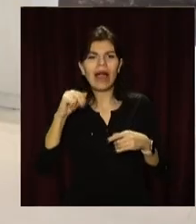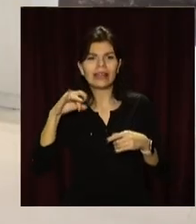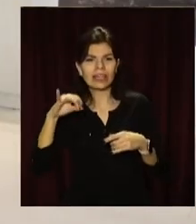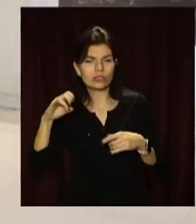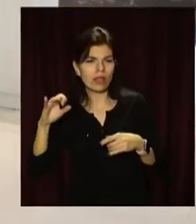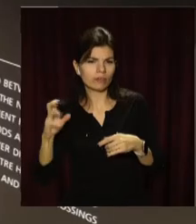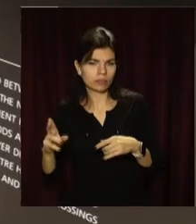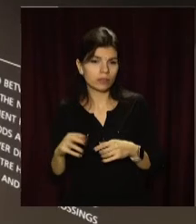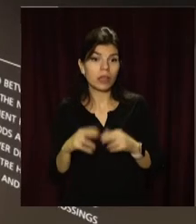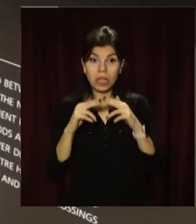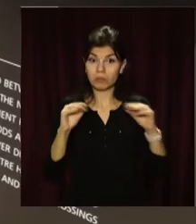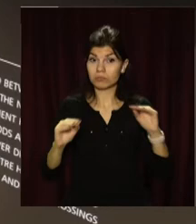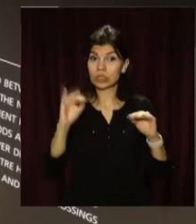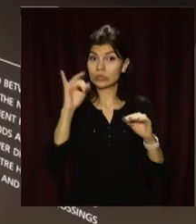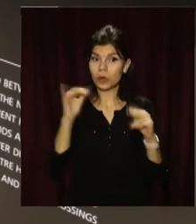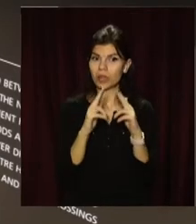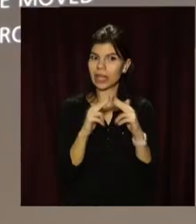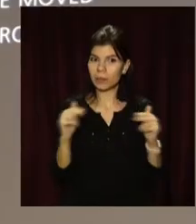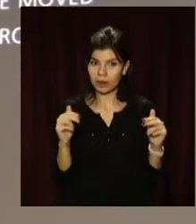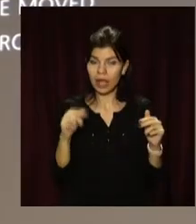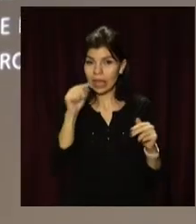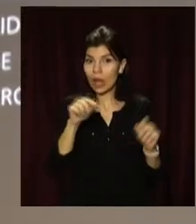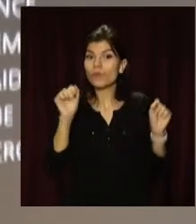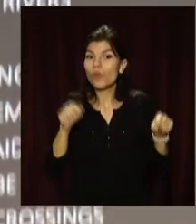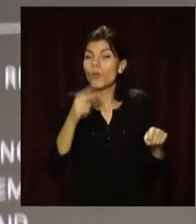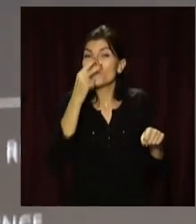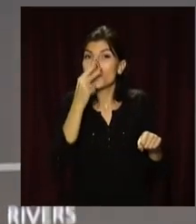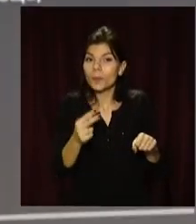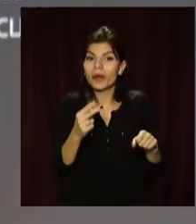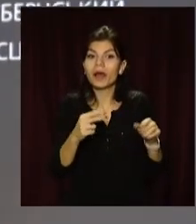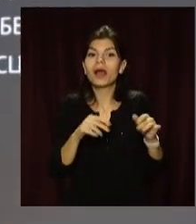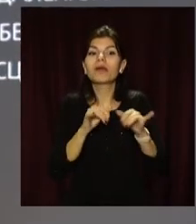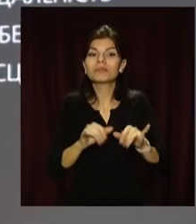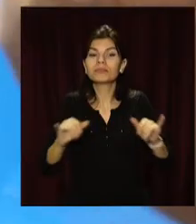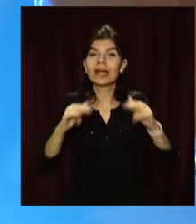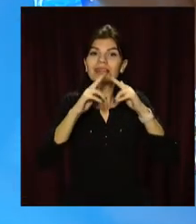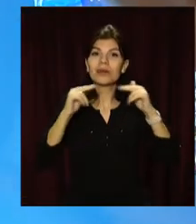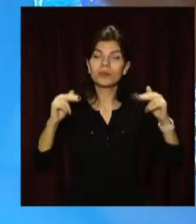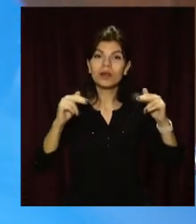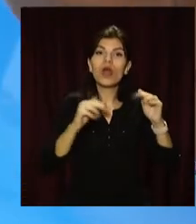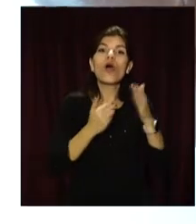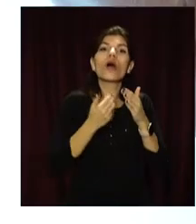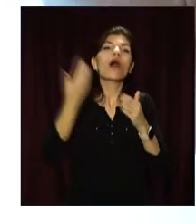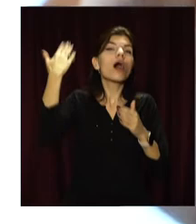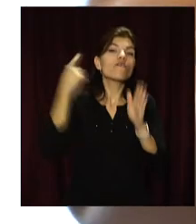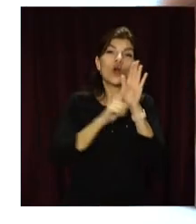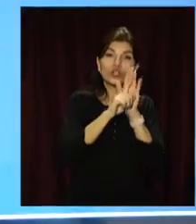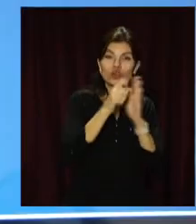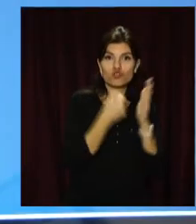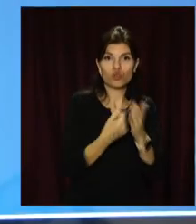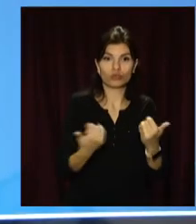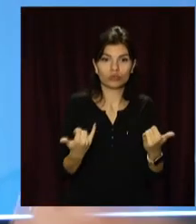історії Дніпра. Там можна побачити етапи розвитку міста від початку до сьогодення. Поринути вдавнену допомагають